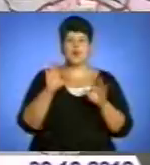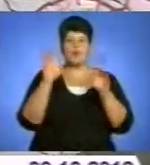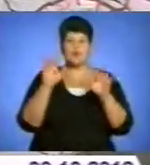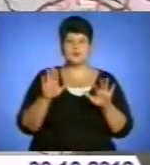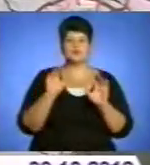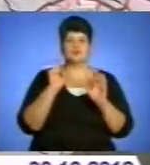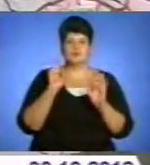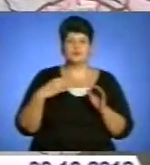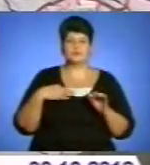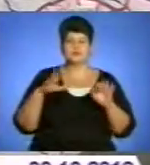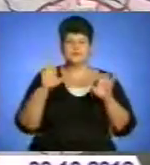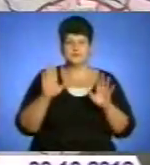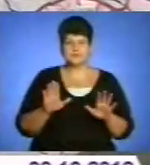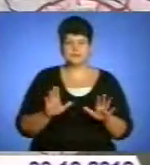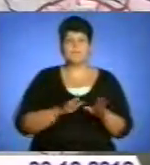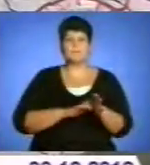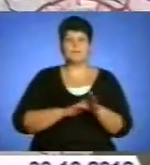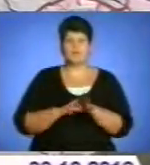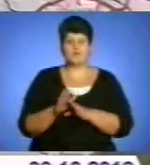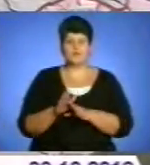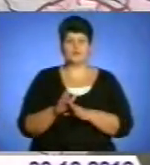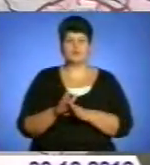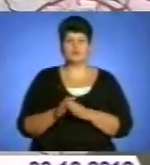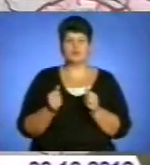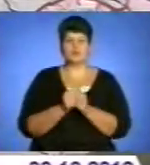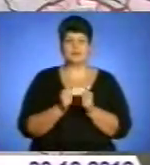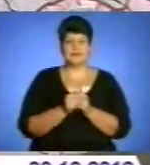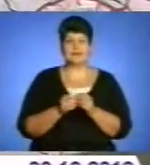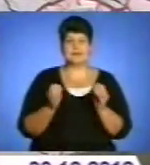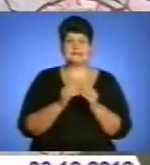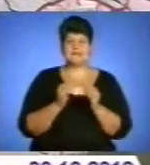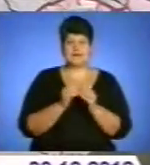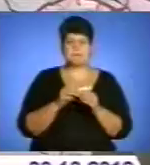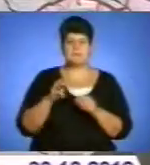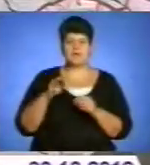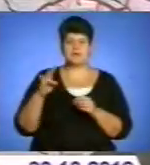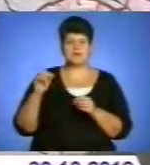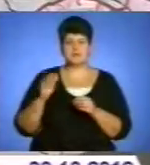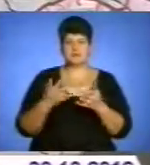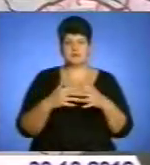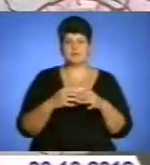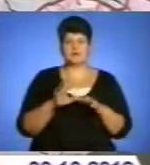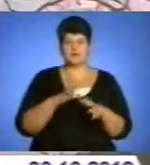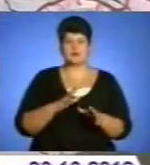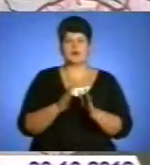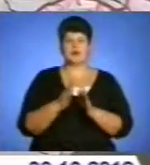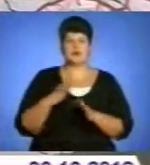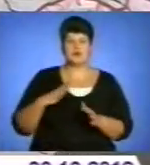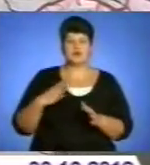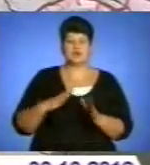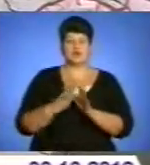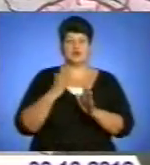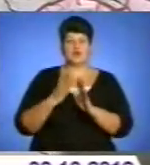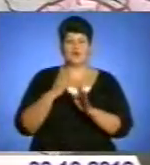І тому повністю біля 50 механізмів знаходились на чергуванні цілодобовому в суботу, неділю.